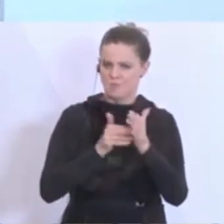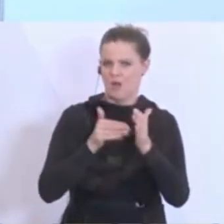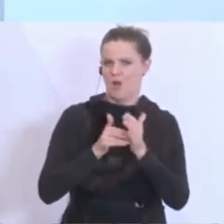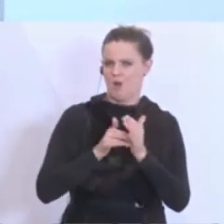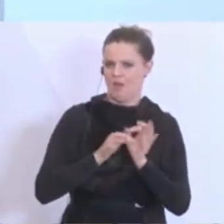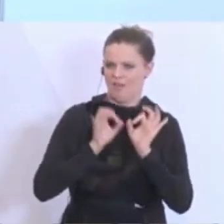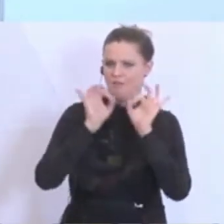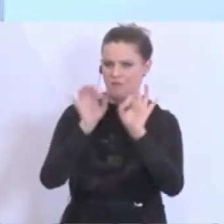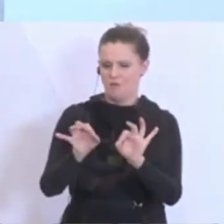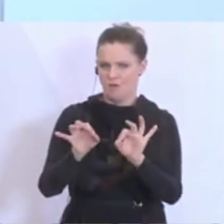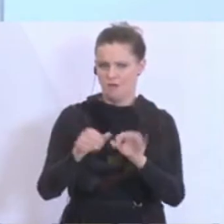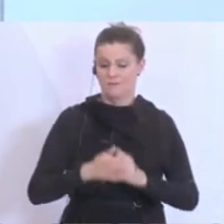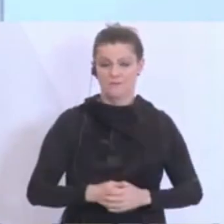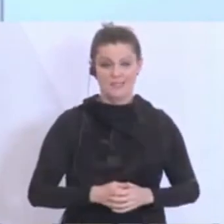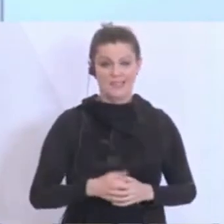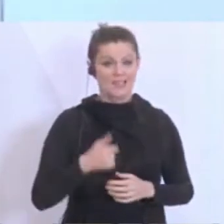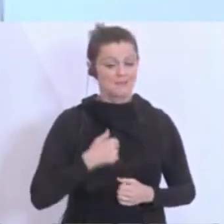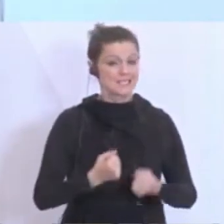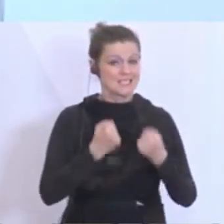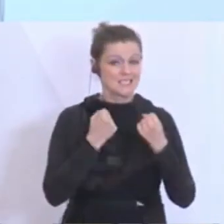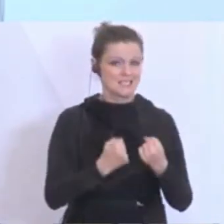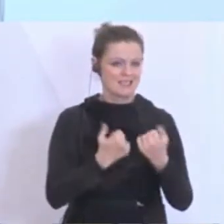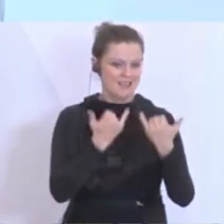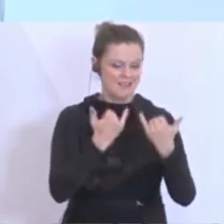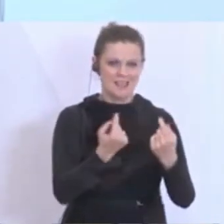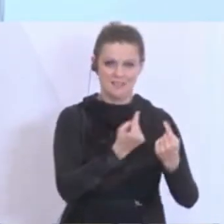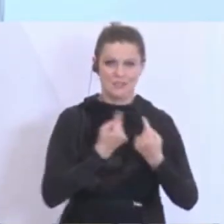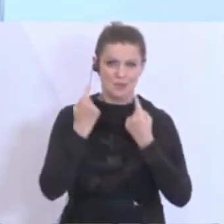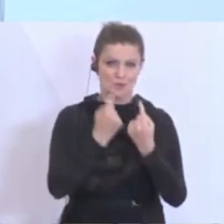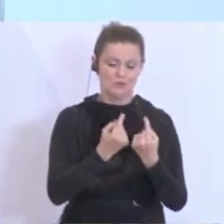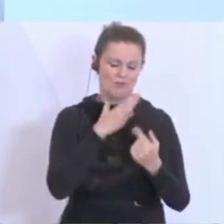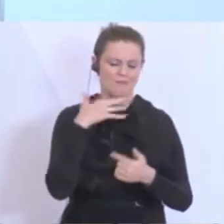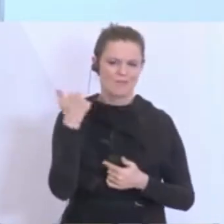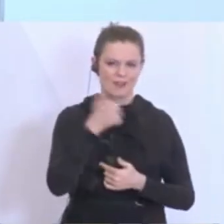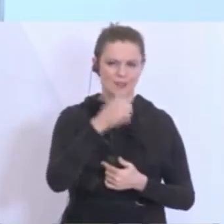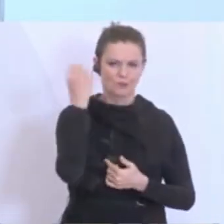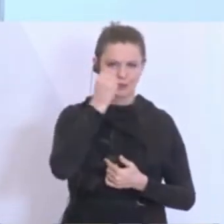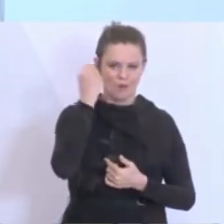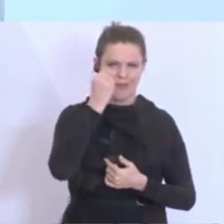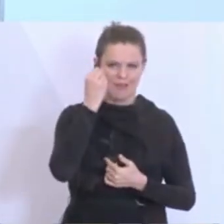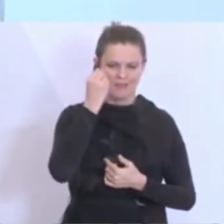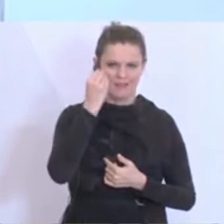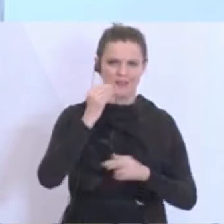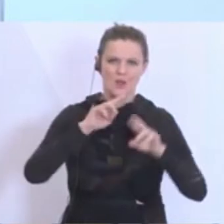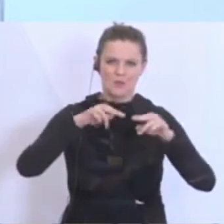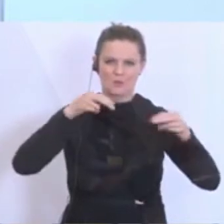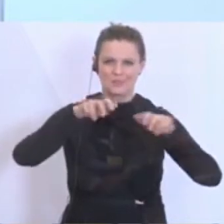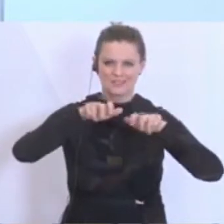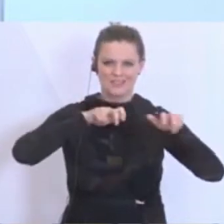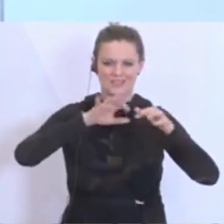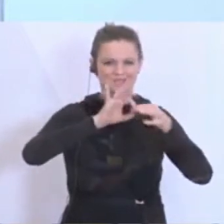überzeugt, dass das gerade lernend aus diesem Einsatz durch die österreichische Bundesregierung im Sinne des